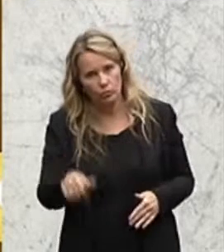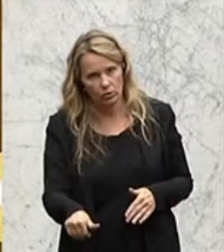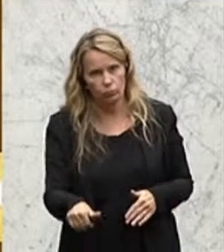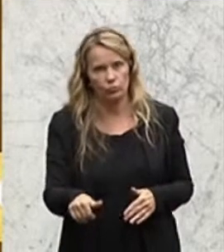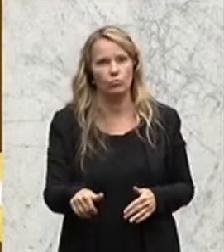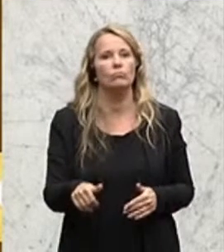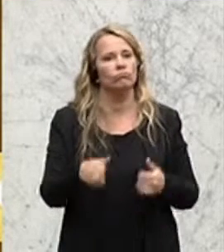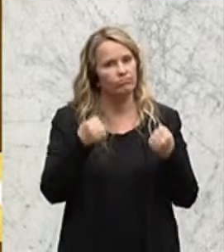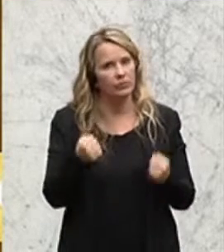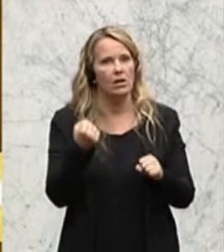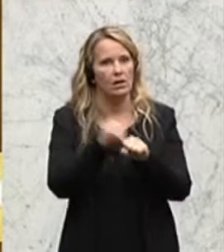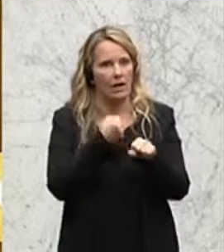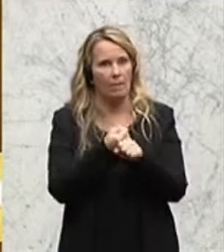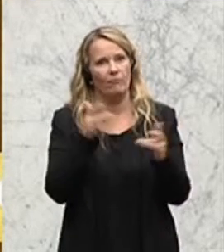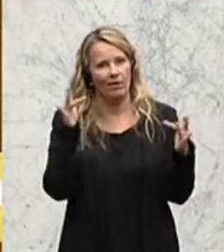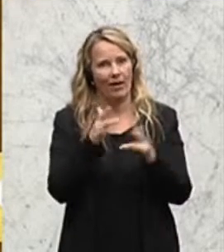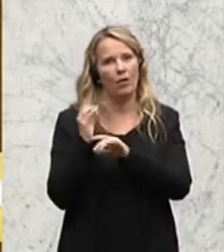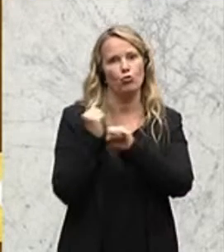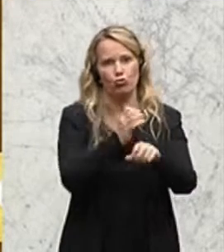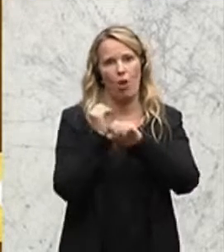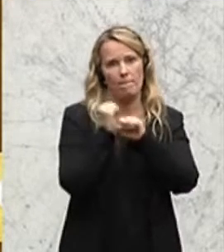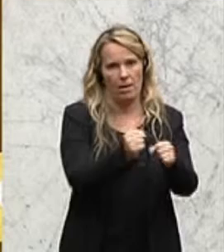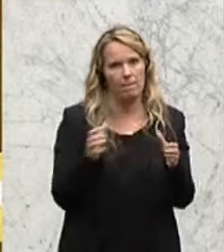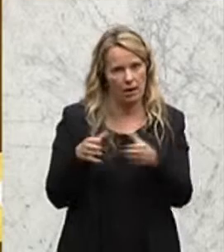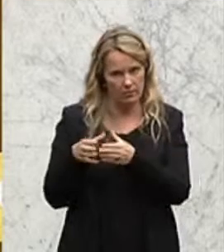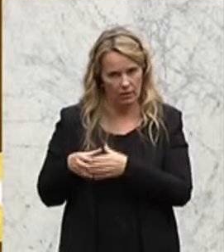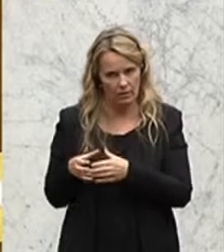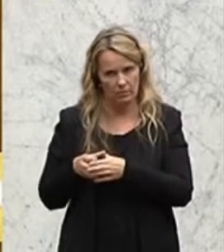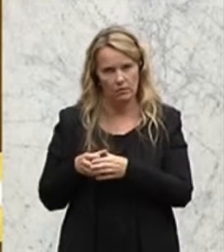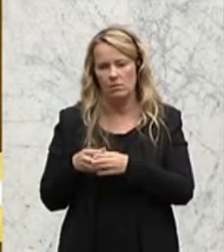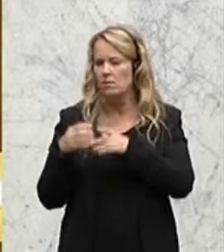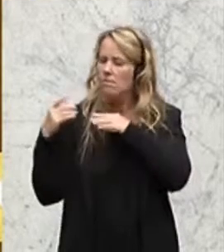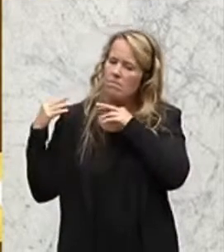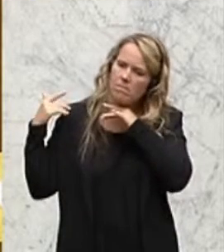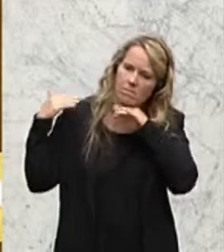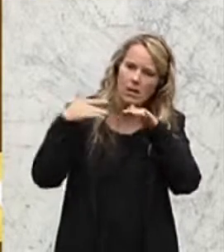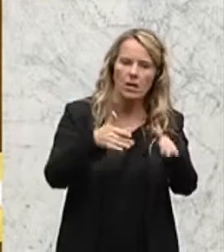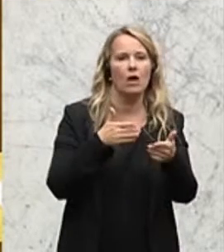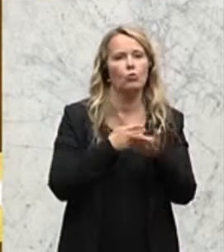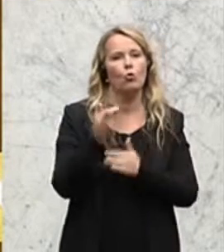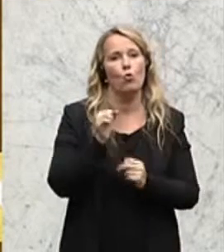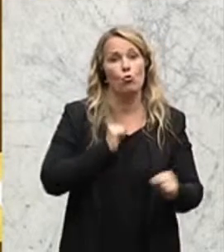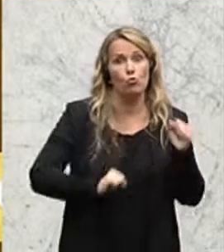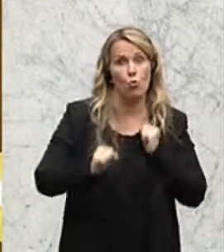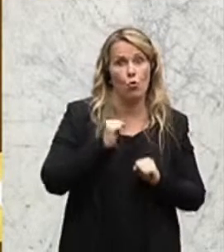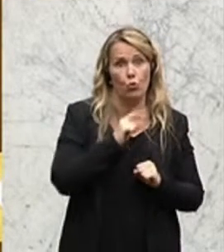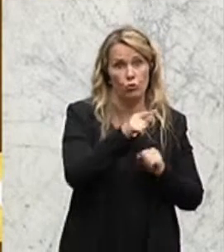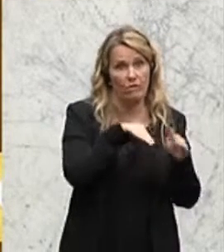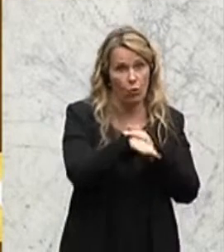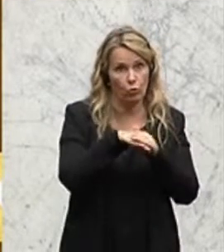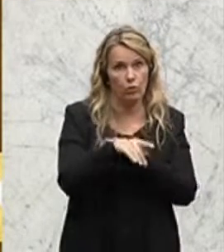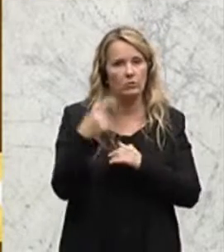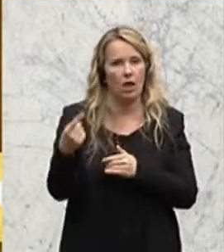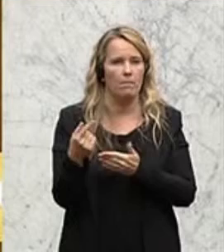den massiven Kampf gegen die Schlepperbanden, die Milliarden durch die Not von Flüchtlingen verdienen.